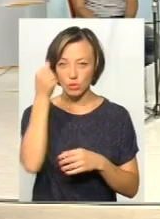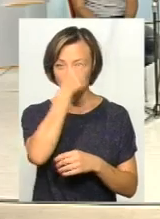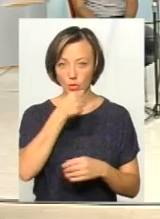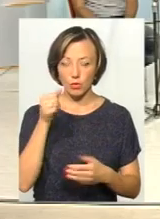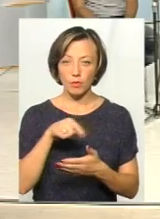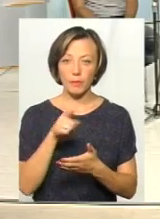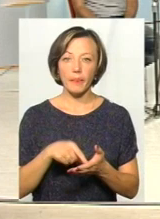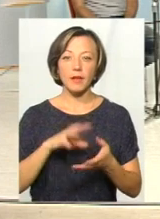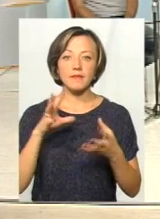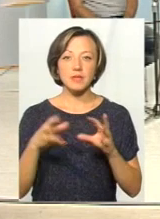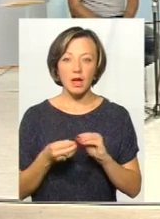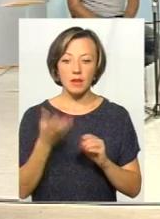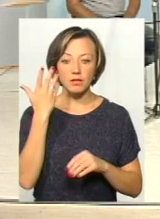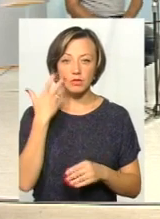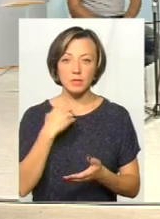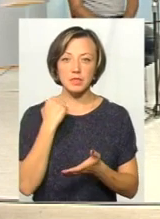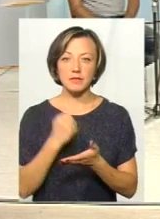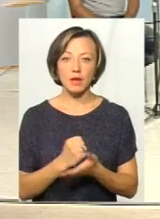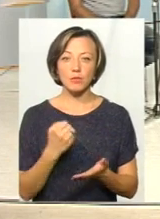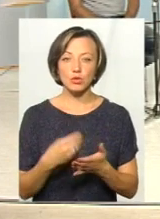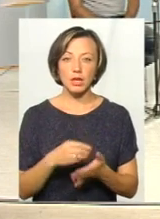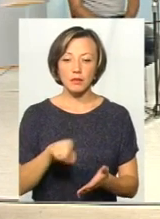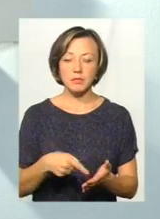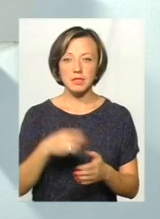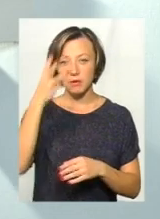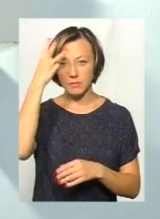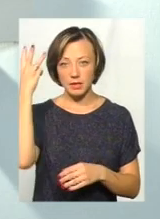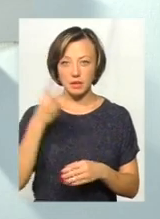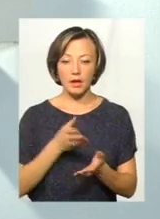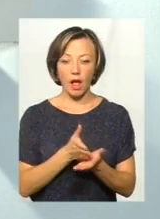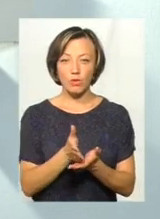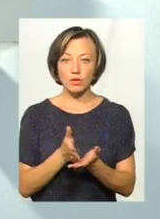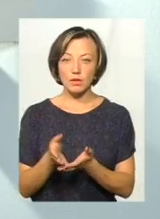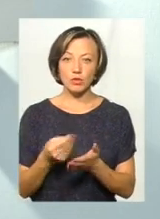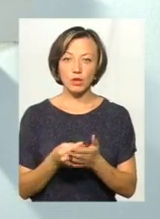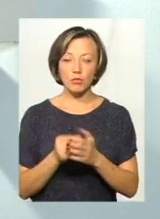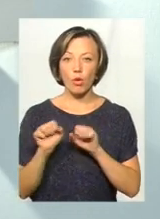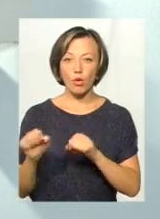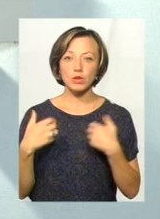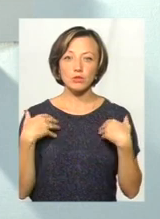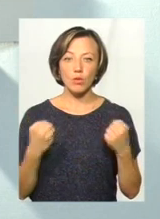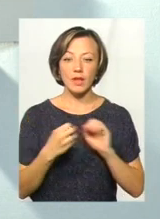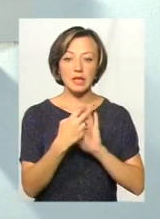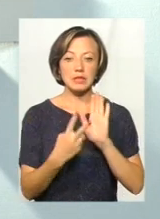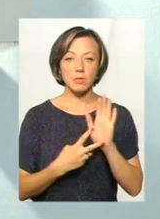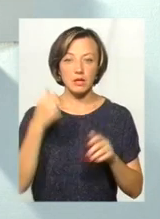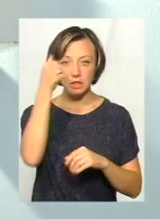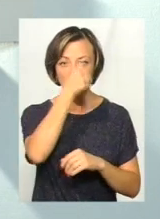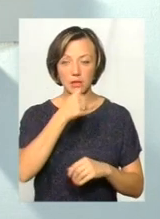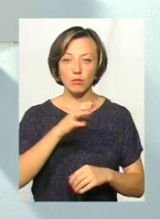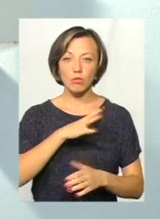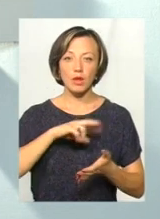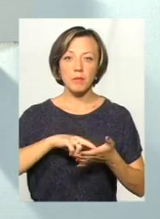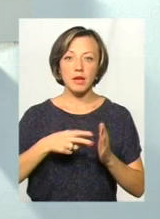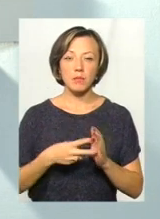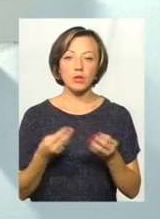Взагалі вже при затвердженні бюджету міста Хмельницького, власне, галузевого бюджету по охороні здоров'я на 2017 рік були передбачені